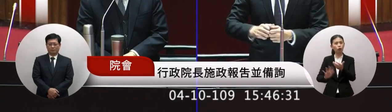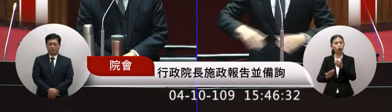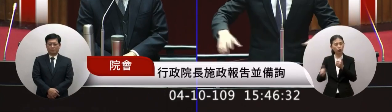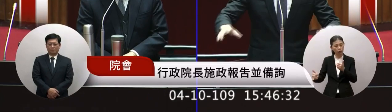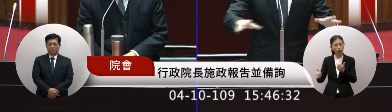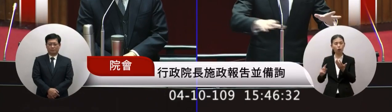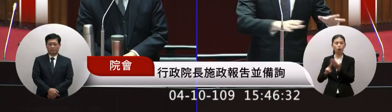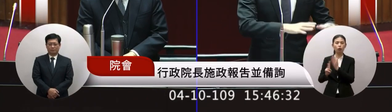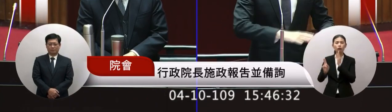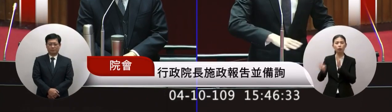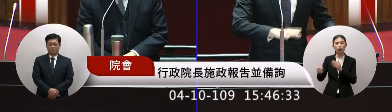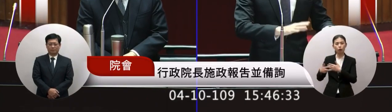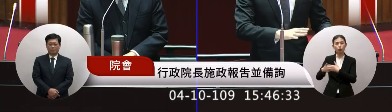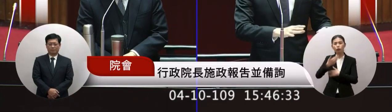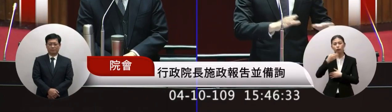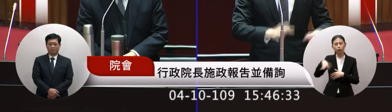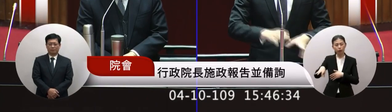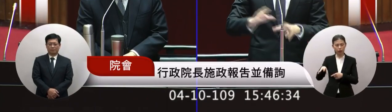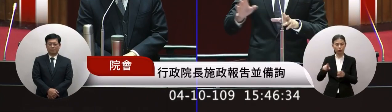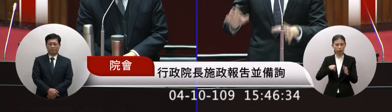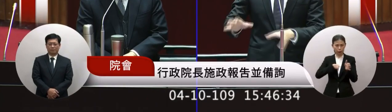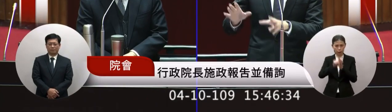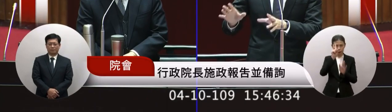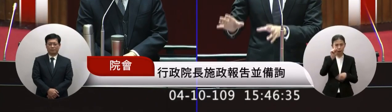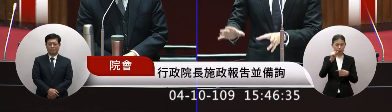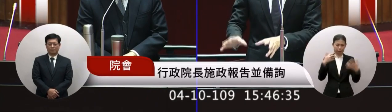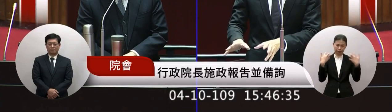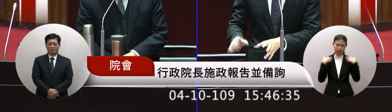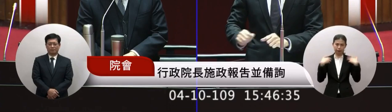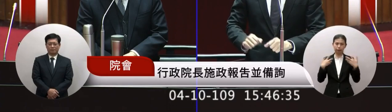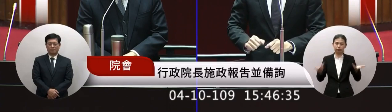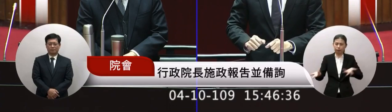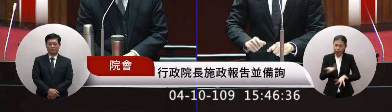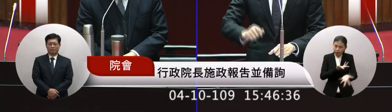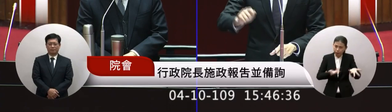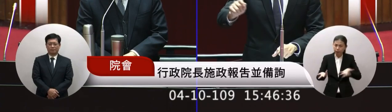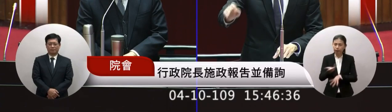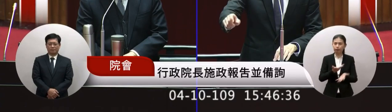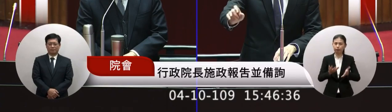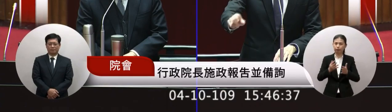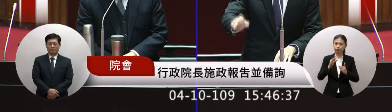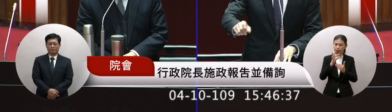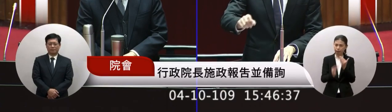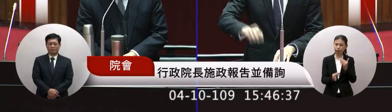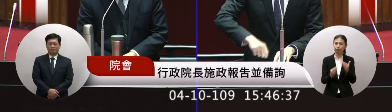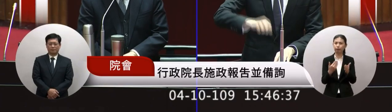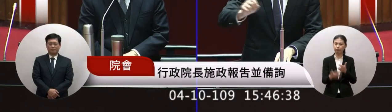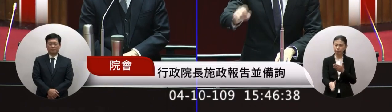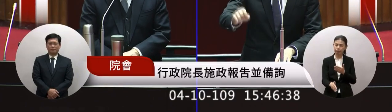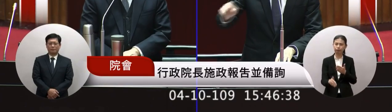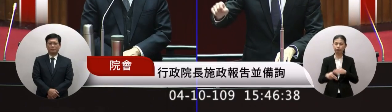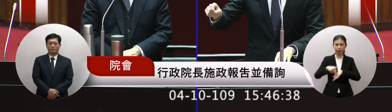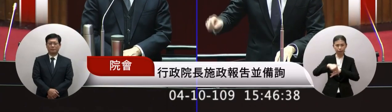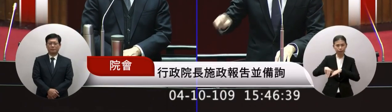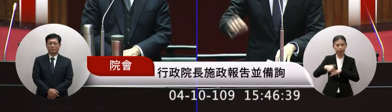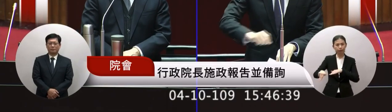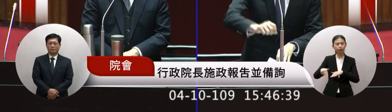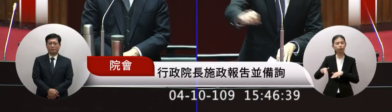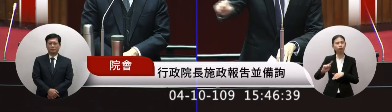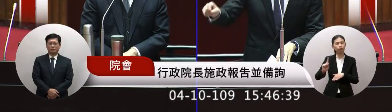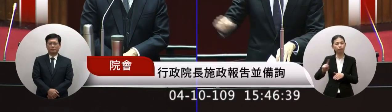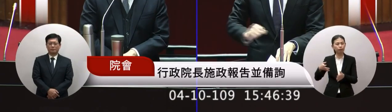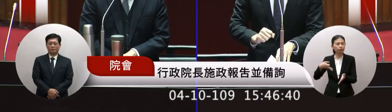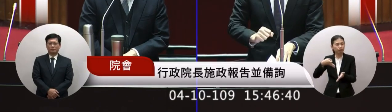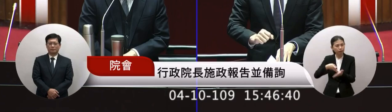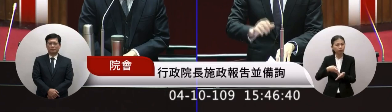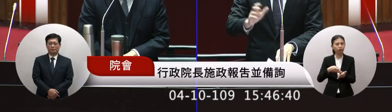部來去協調這個每一個部位可能有的這些這個統的問題這些家庭可能要定義什麼會這些系